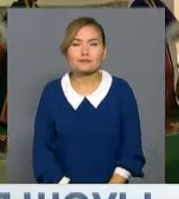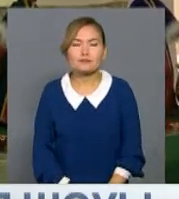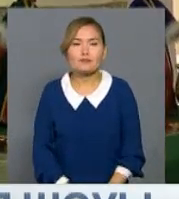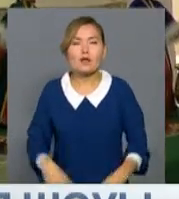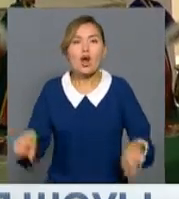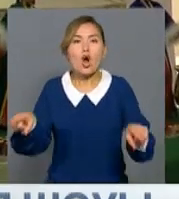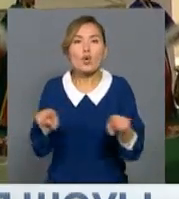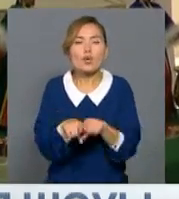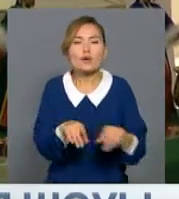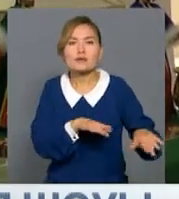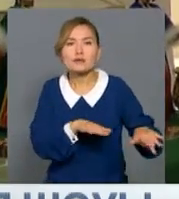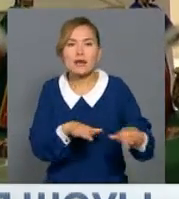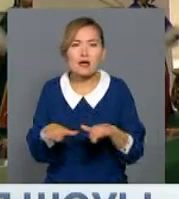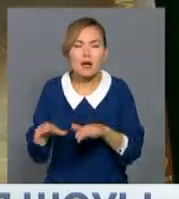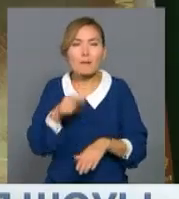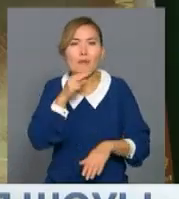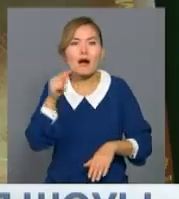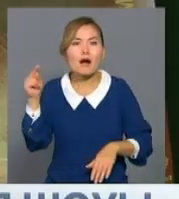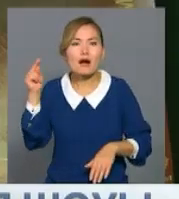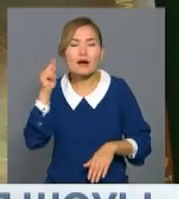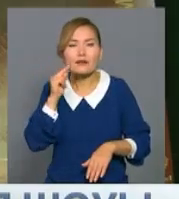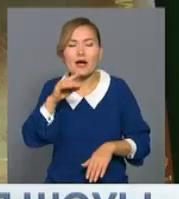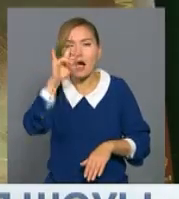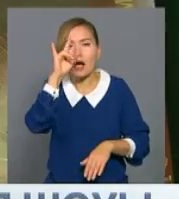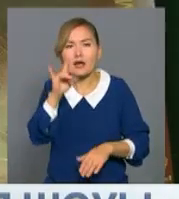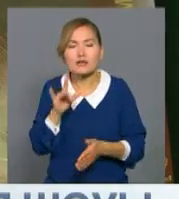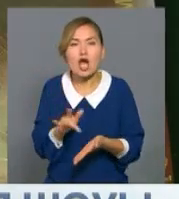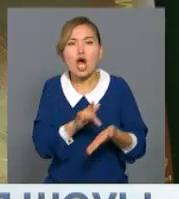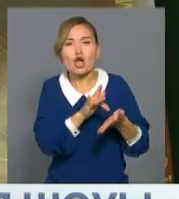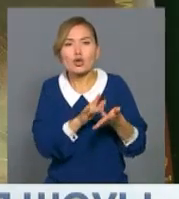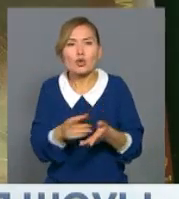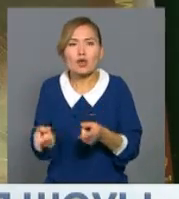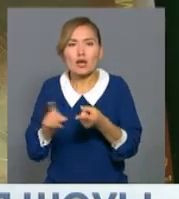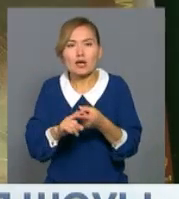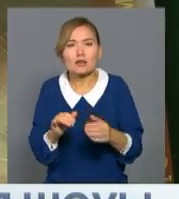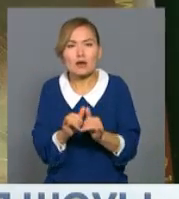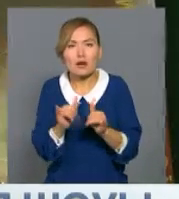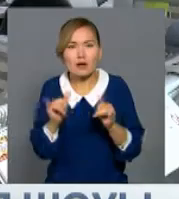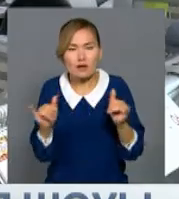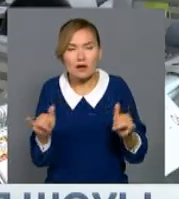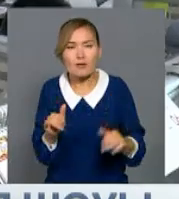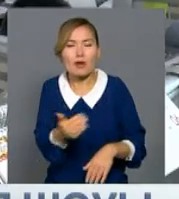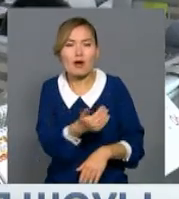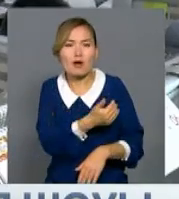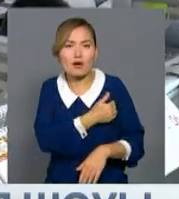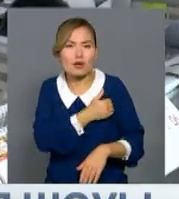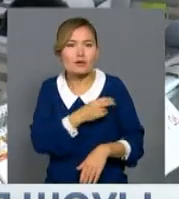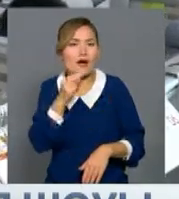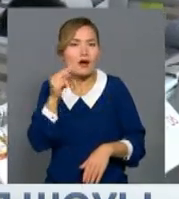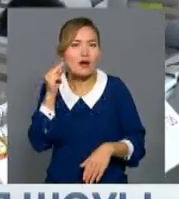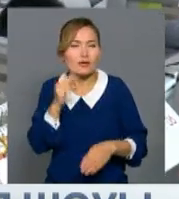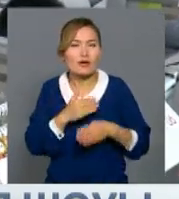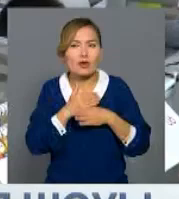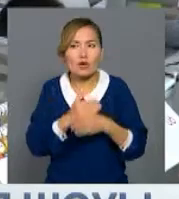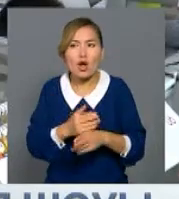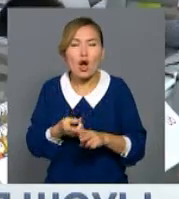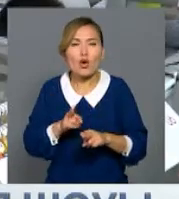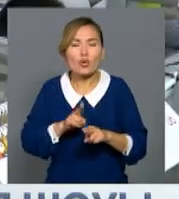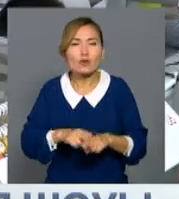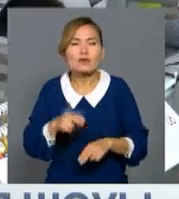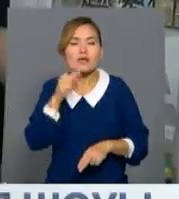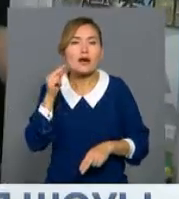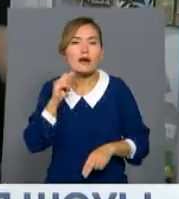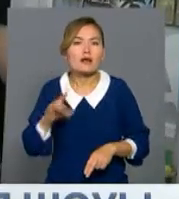Мұндай шаралардың өз әра туристик қарымғатнасқа түн серпін беретінін Қытайлық кампанияларда мойындайды. Мәселен бейжіндегі мұна туристик агенттік